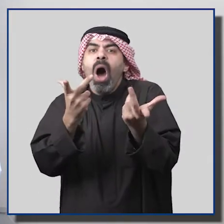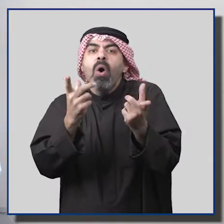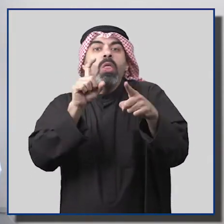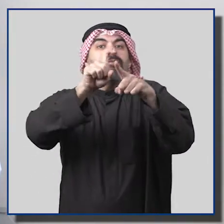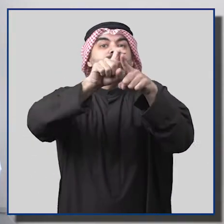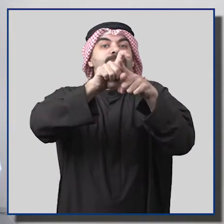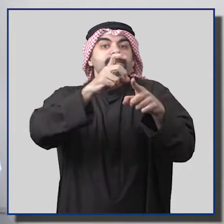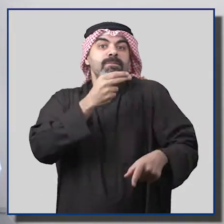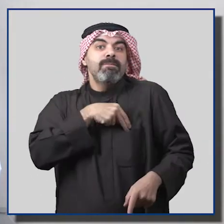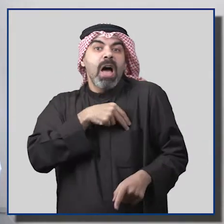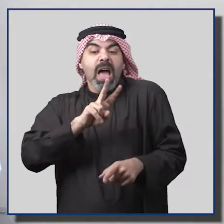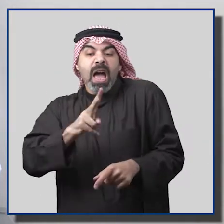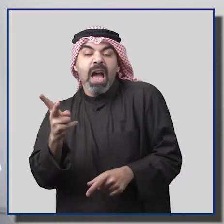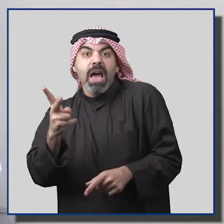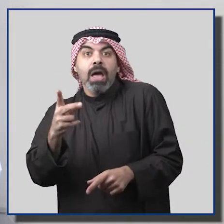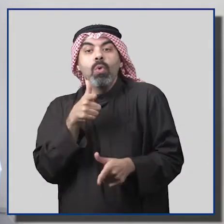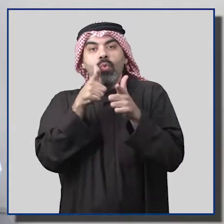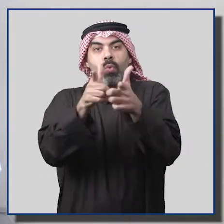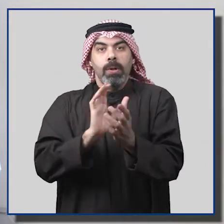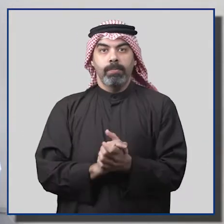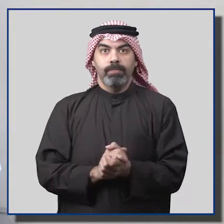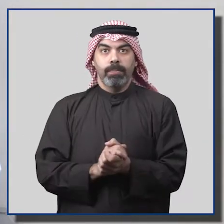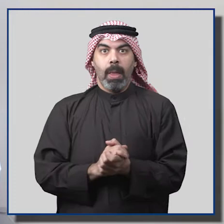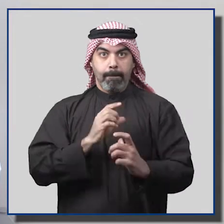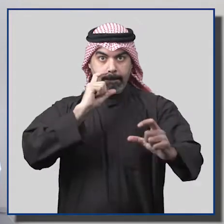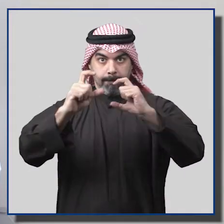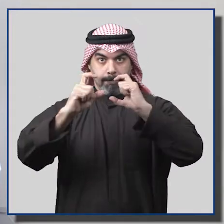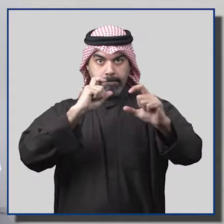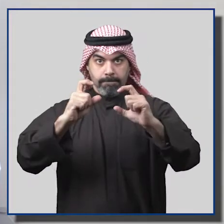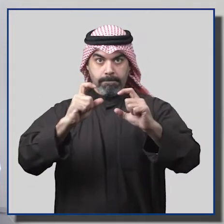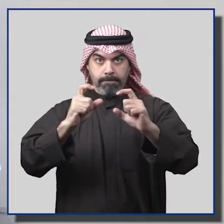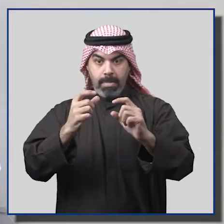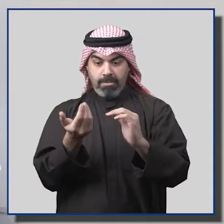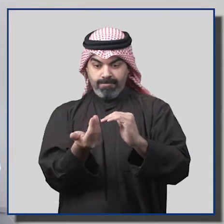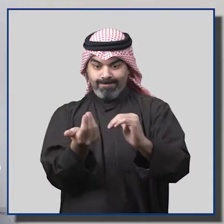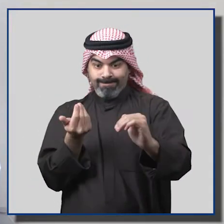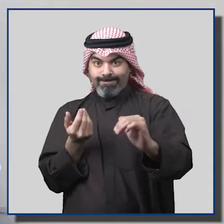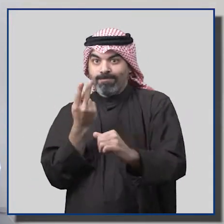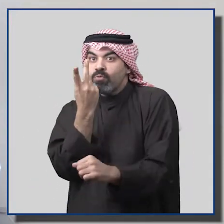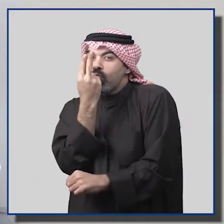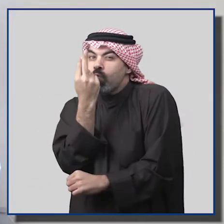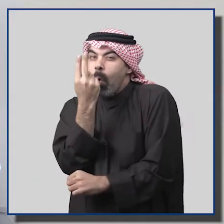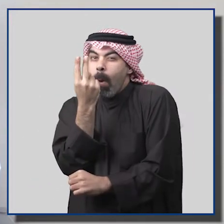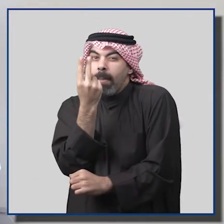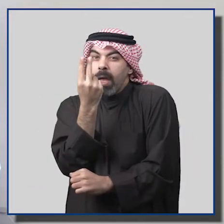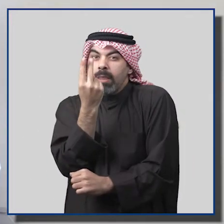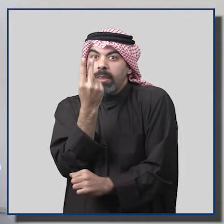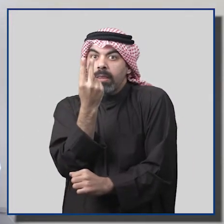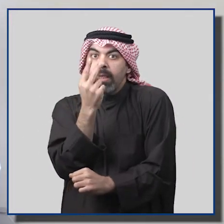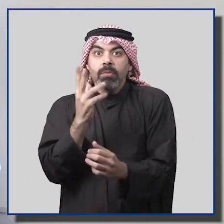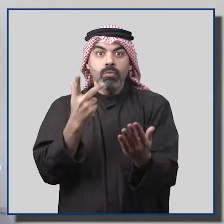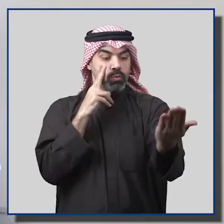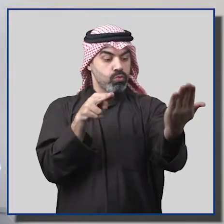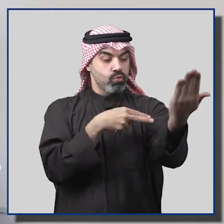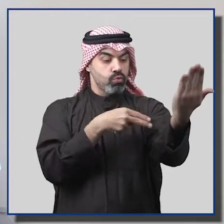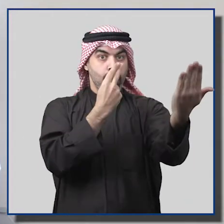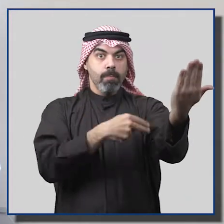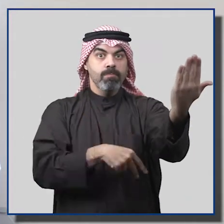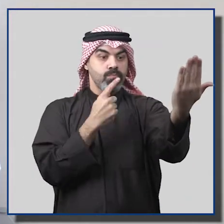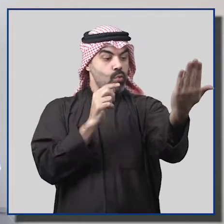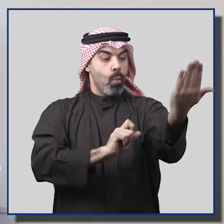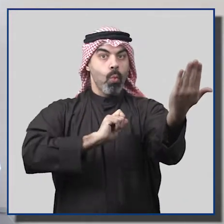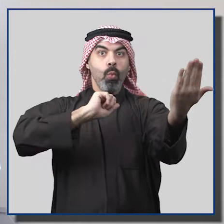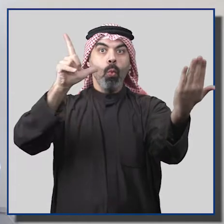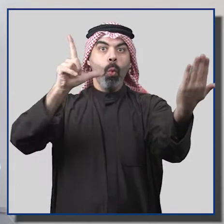نسبة الفائدة على القرض البنك يعطي مهلة يومين للعميل لمراجعة العقد بصورة